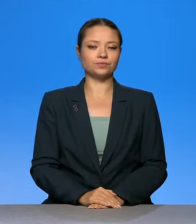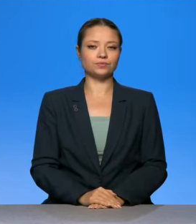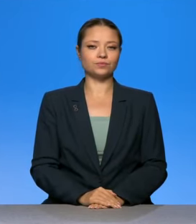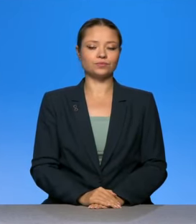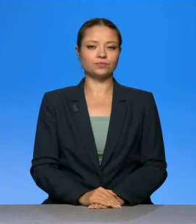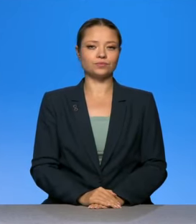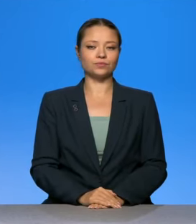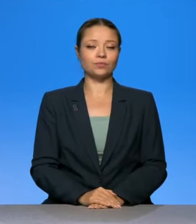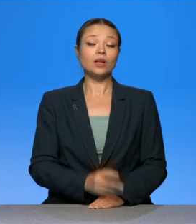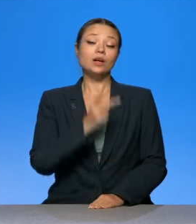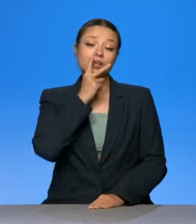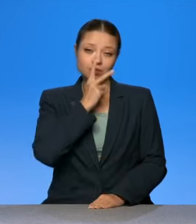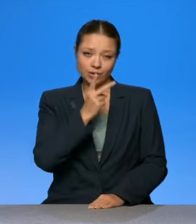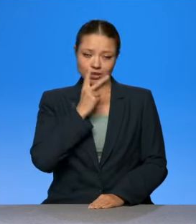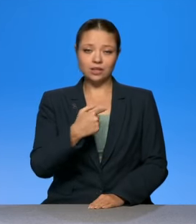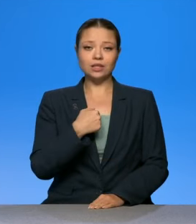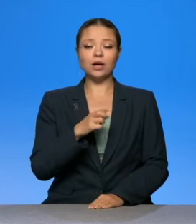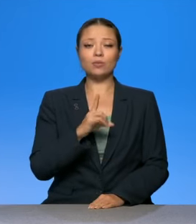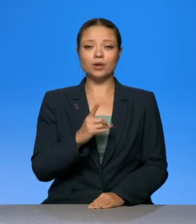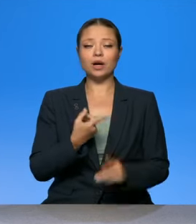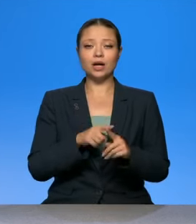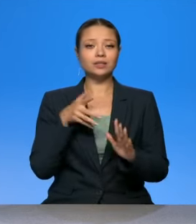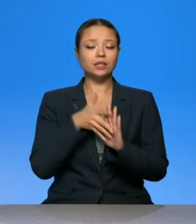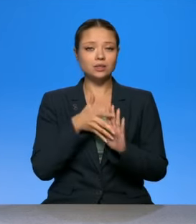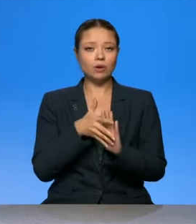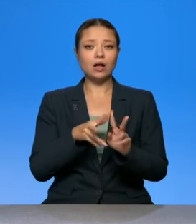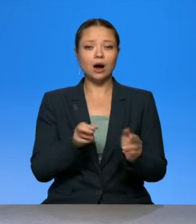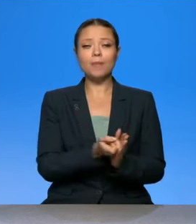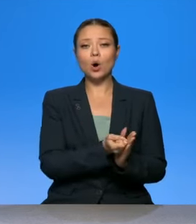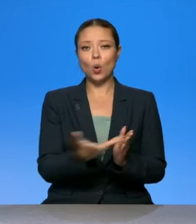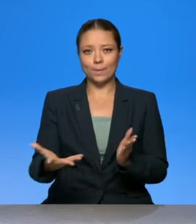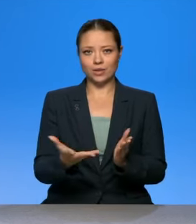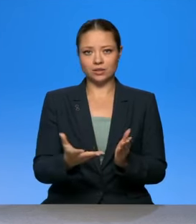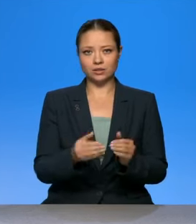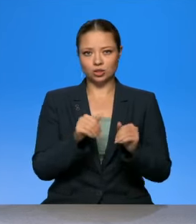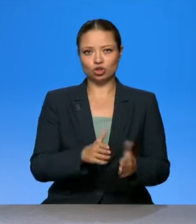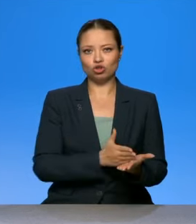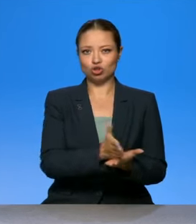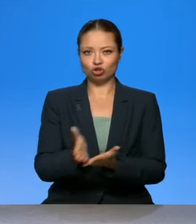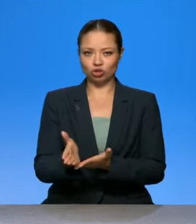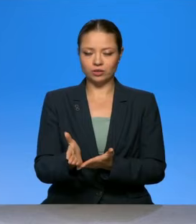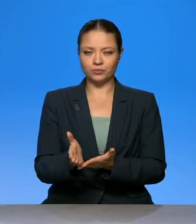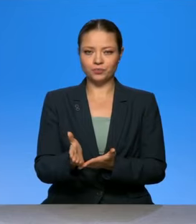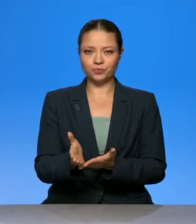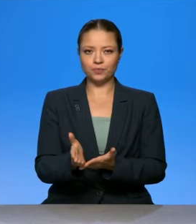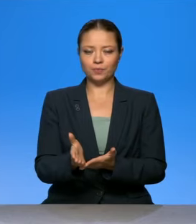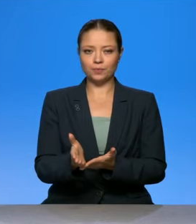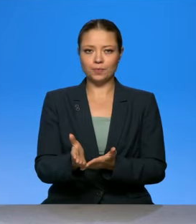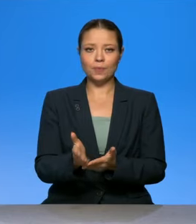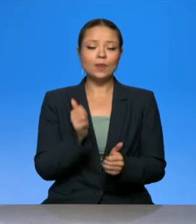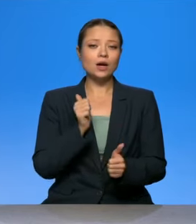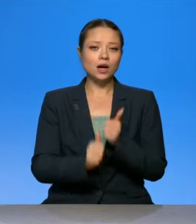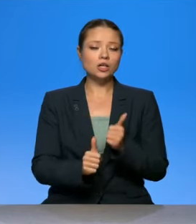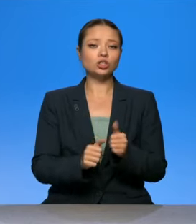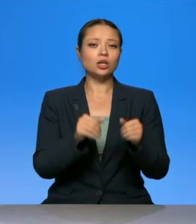Ну, смотрите, здесь я бы рассматривал это все-таки как комплекс решений. То есть, ну, каждое по себе, оно нацелено на